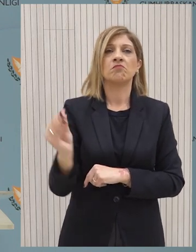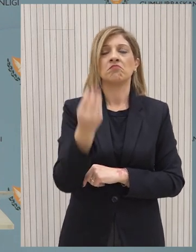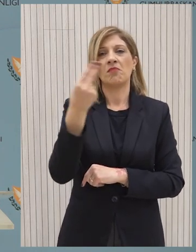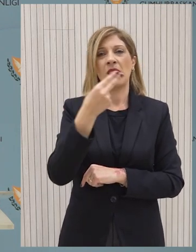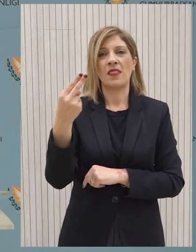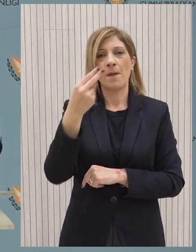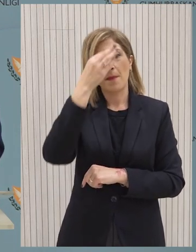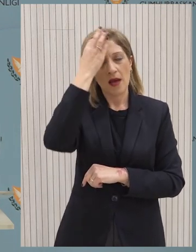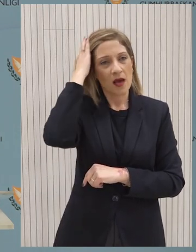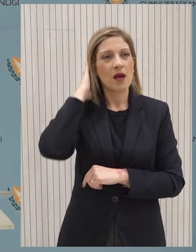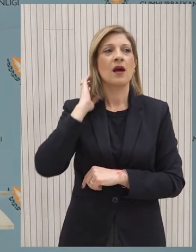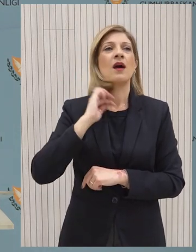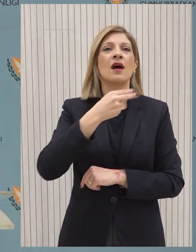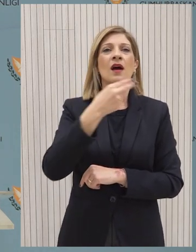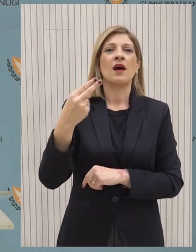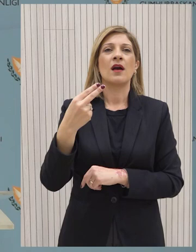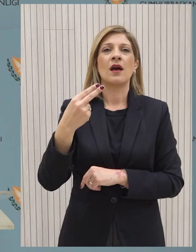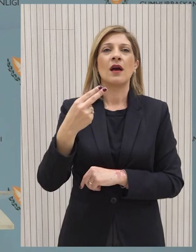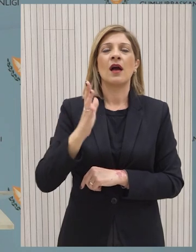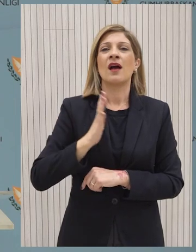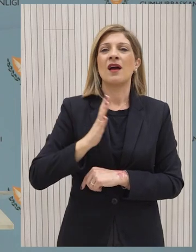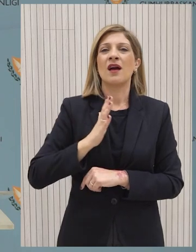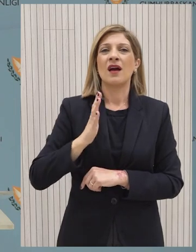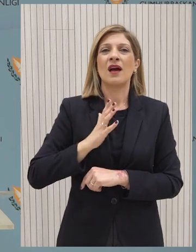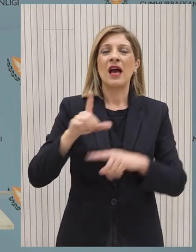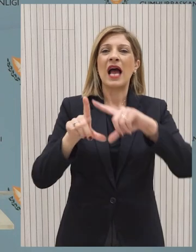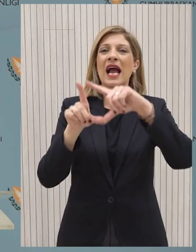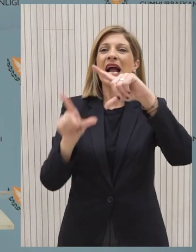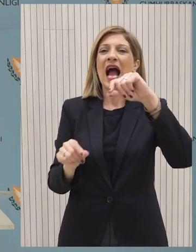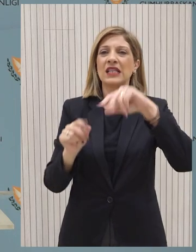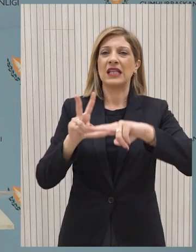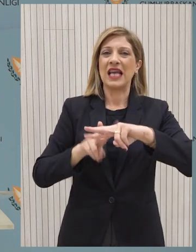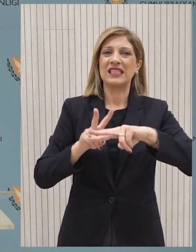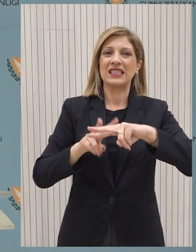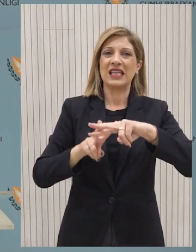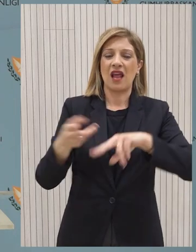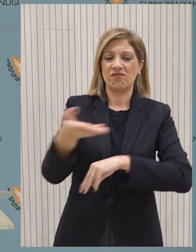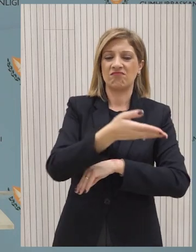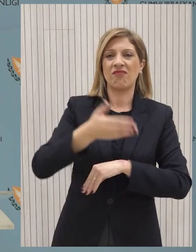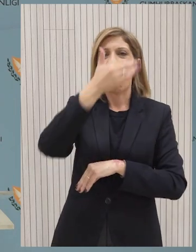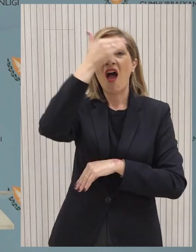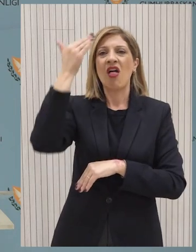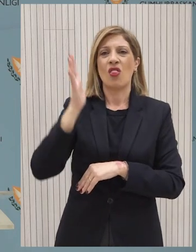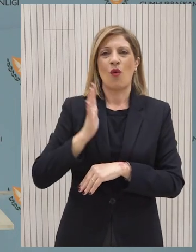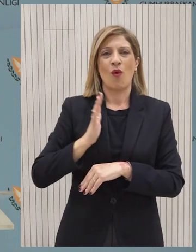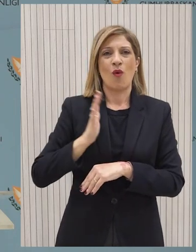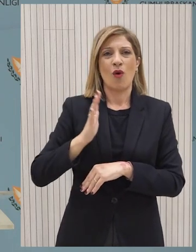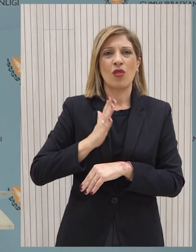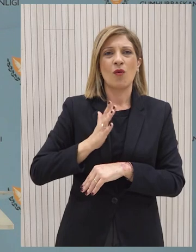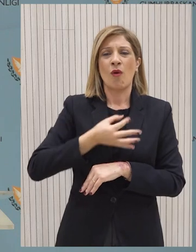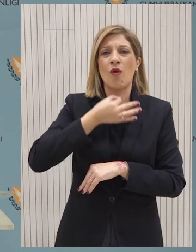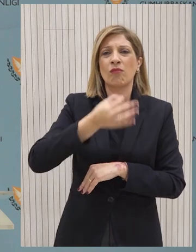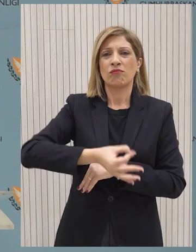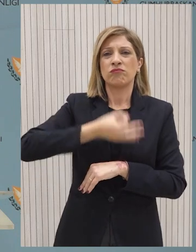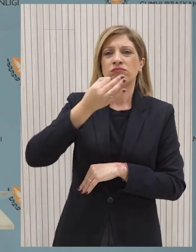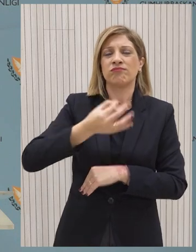σε σχέση με τα κλίματα που βλέπουν τελειάμα και στη δάση σαν από το Ισραήλ. Καλαγγέλλεται με πολύ έντονο τρόπο